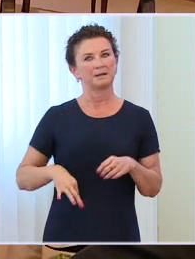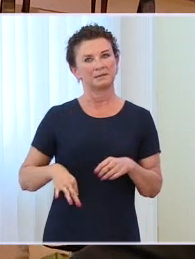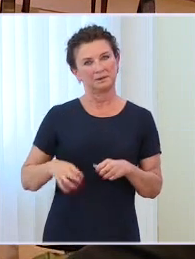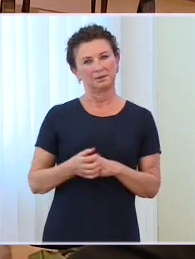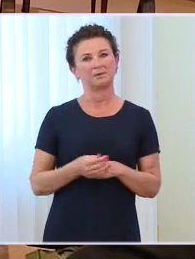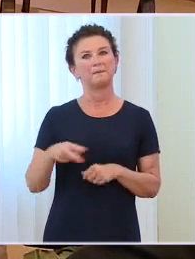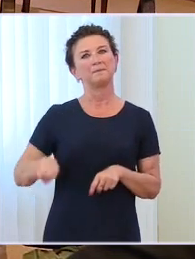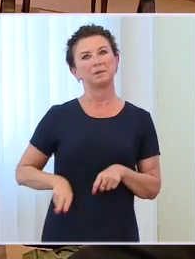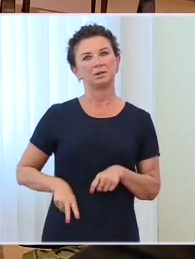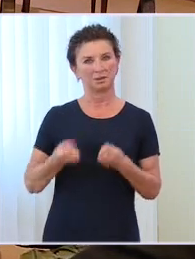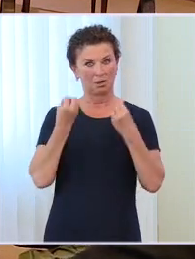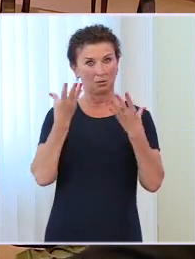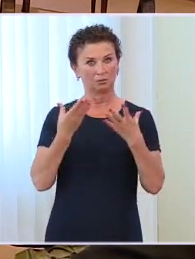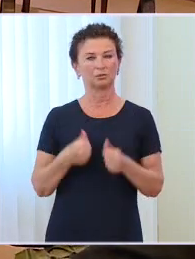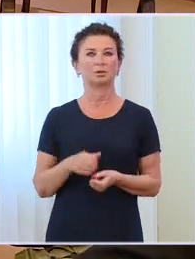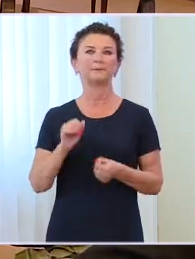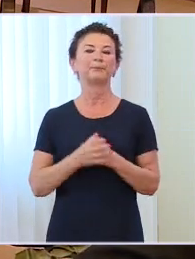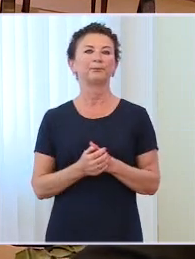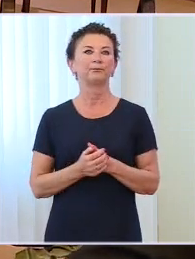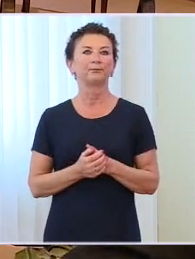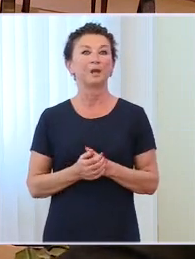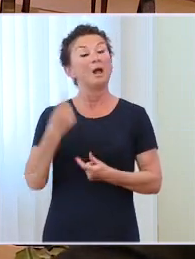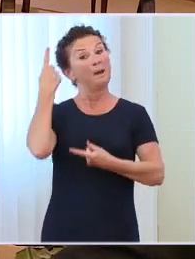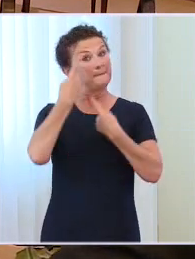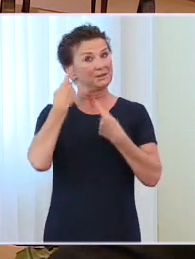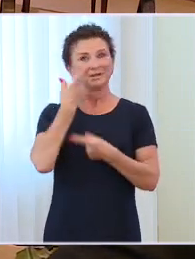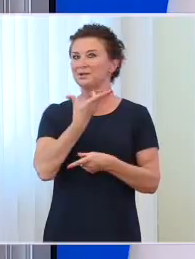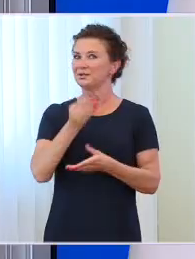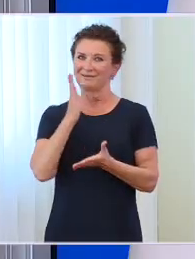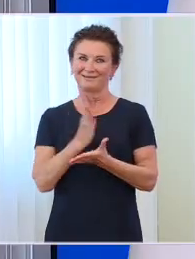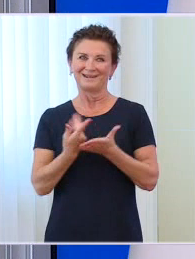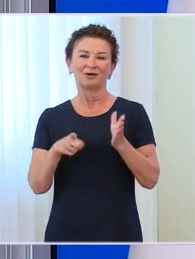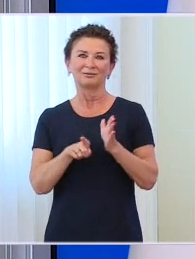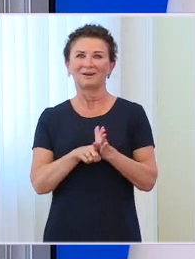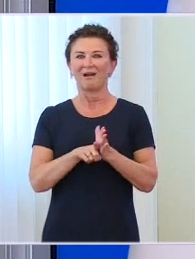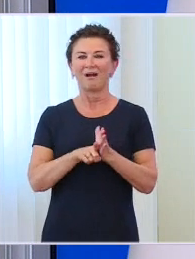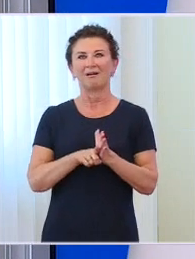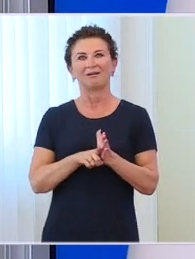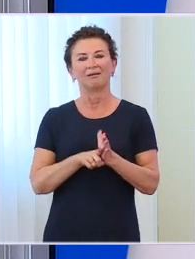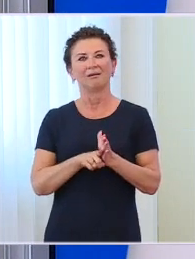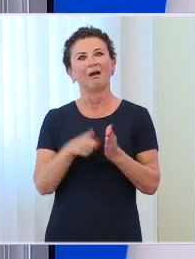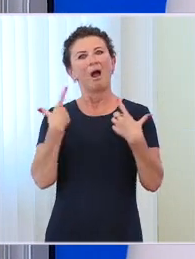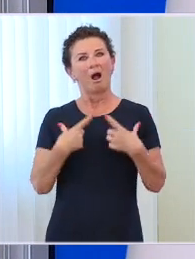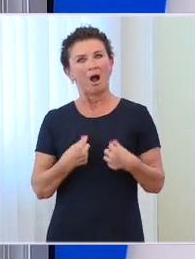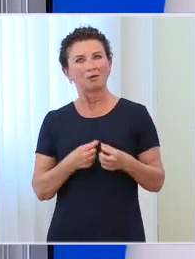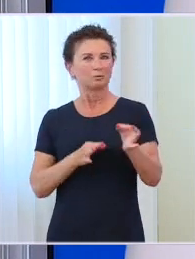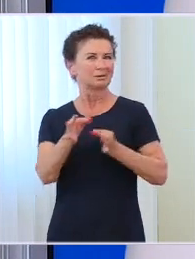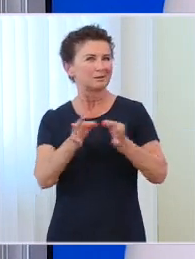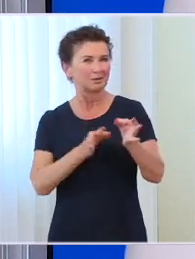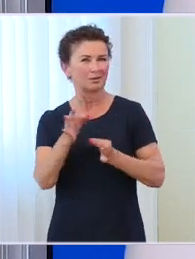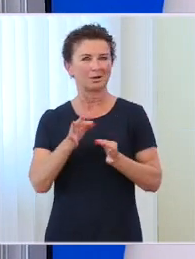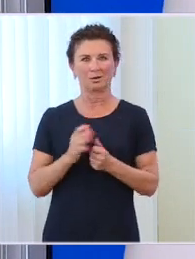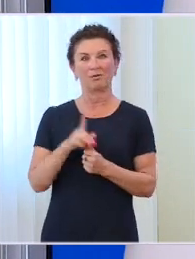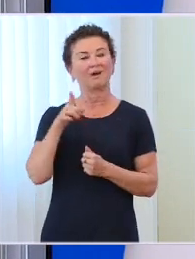zabranie głosu. Myślę, że nie tylko dla wszystkich muzealników i historyków, ale dla wszystkich Polaków mamy dzisiaj naprawdę wielki dzień. Bo te